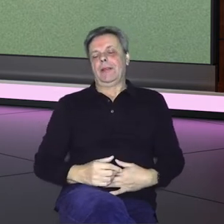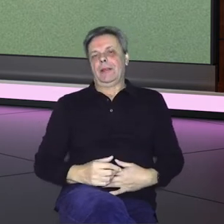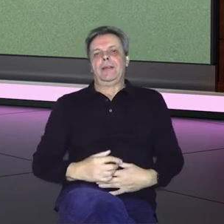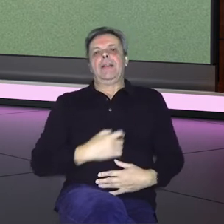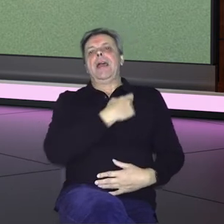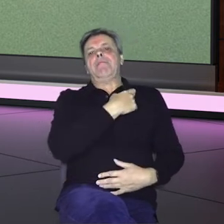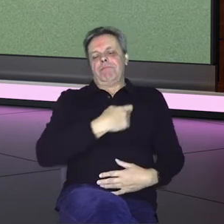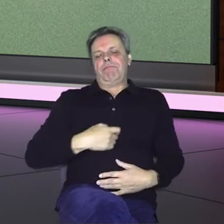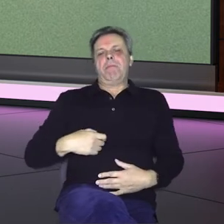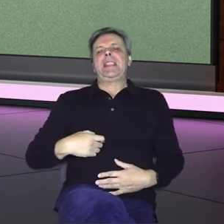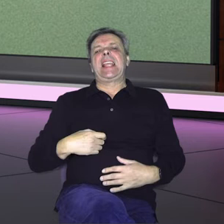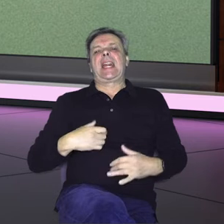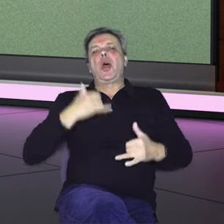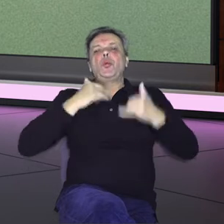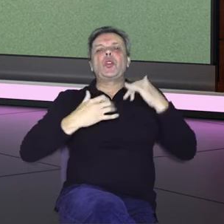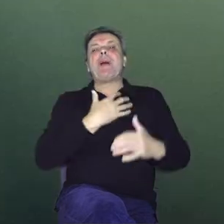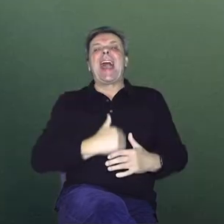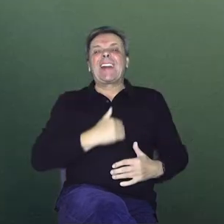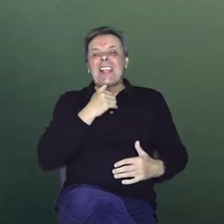Turizma Hrvatske ili ja.